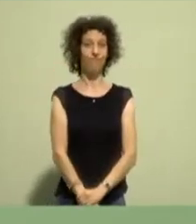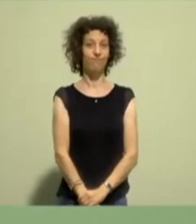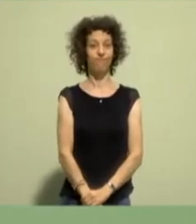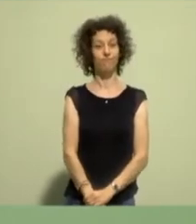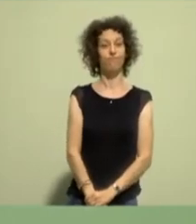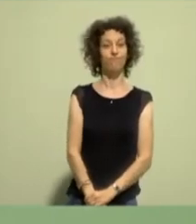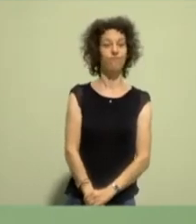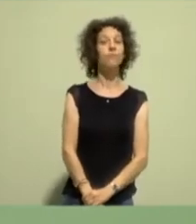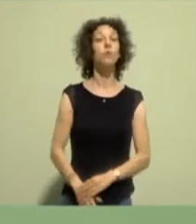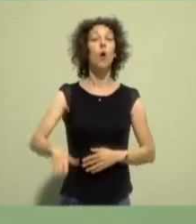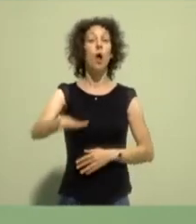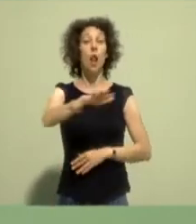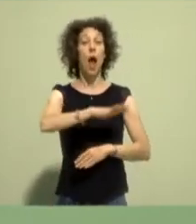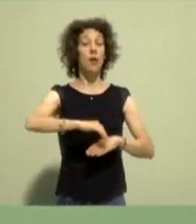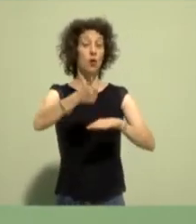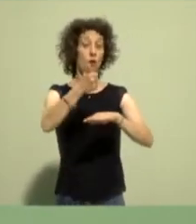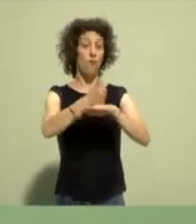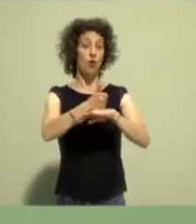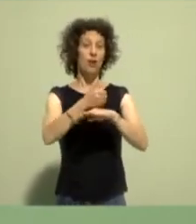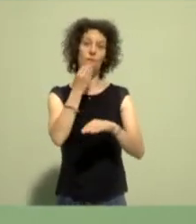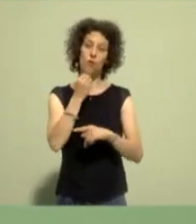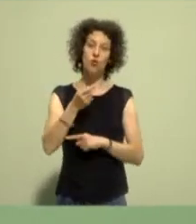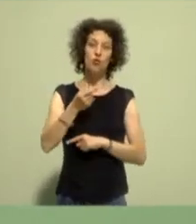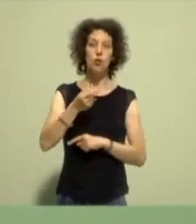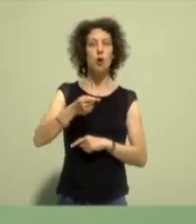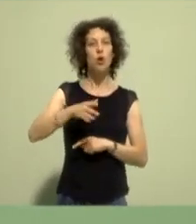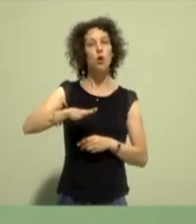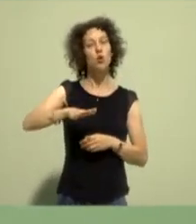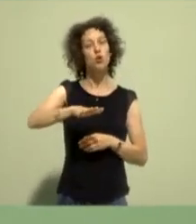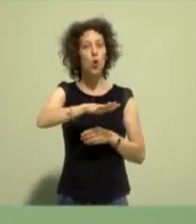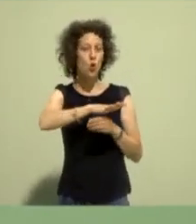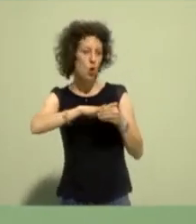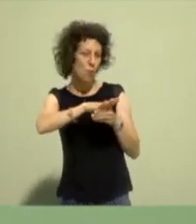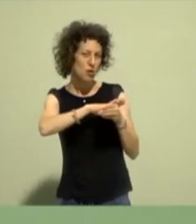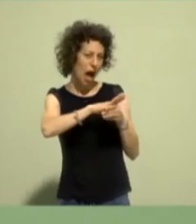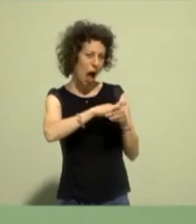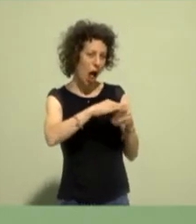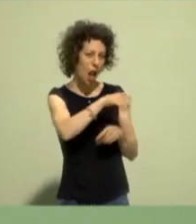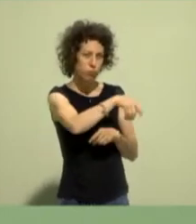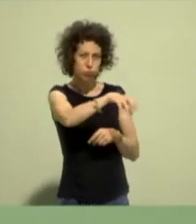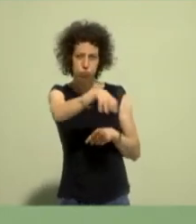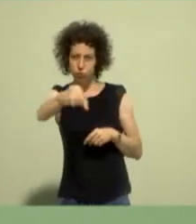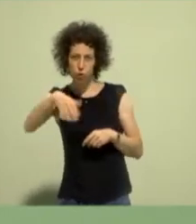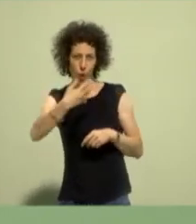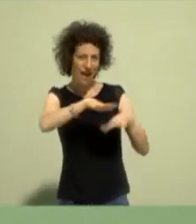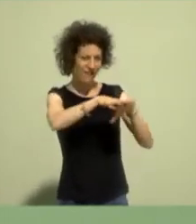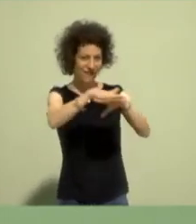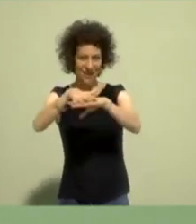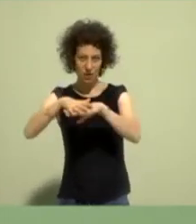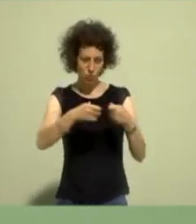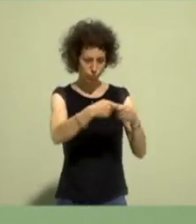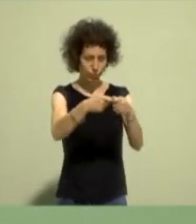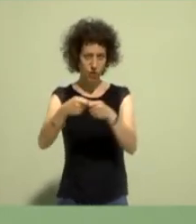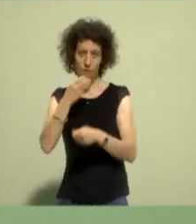Im Landesvorstand möchte ich daher unsere Kommunalas und Kommunalus noch stärker vernetzen. Ich möchte die Vereinigungen,